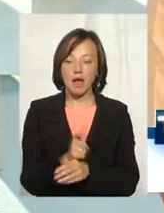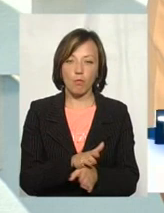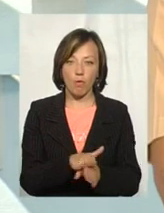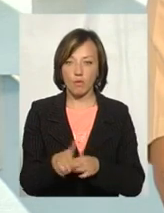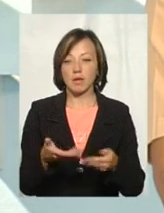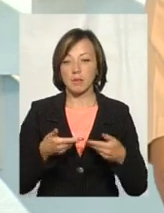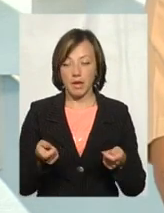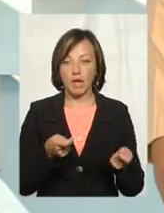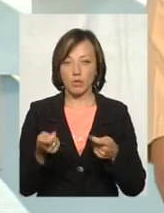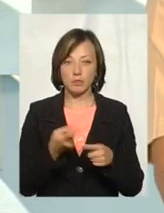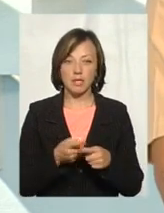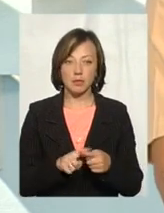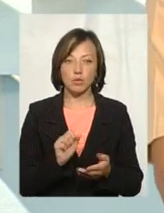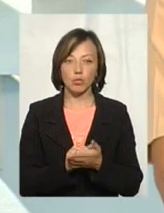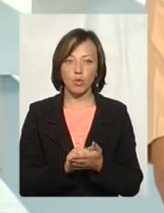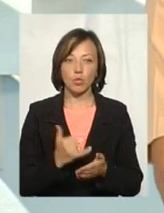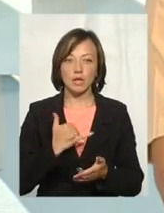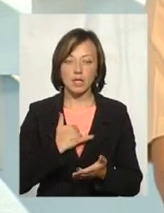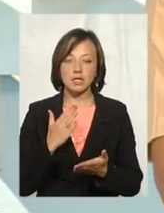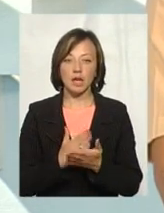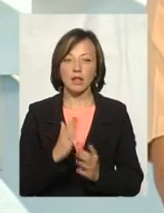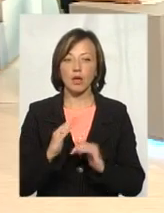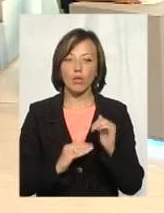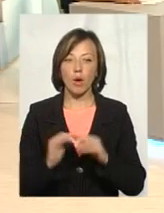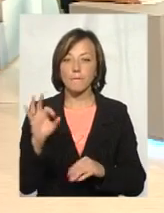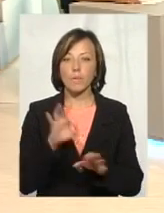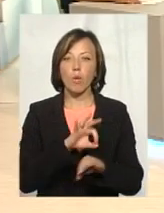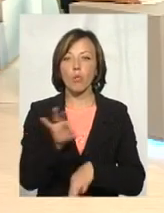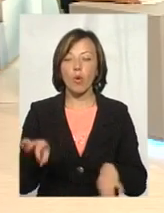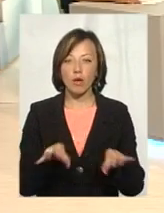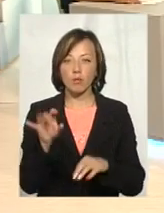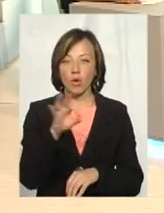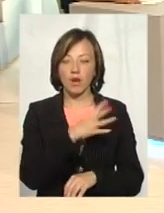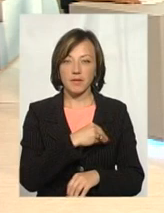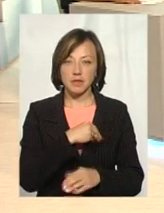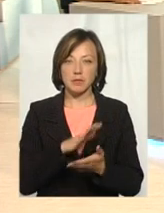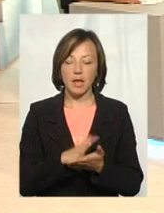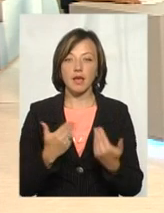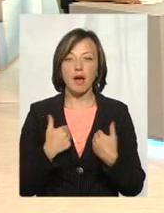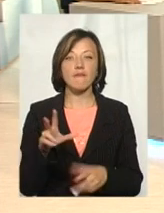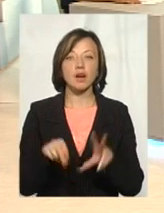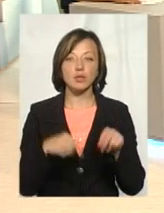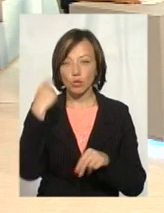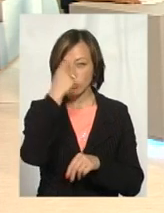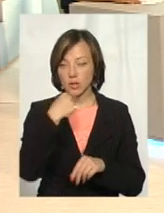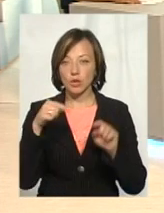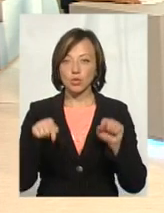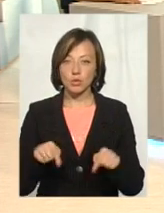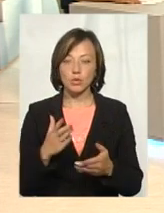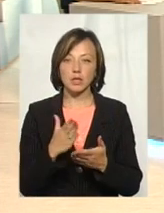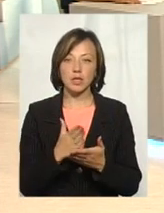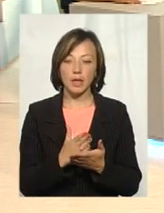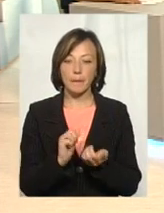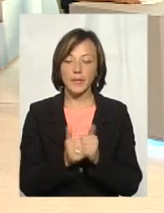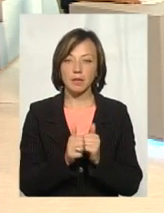керуємося тими документами, які в нас є на руках. Щодо проєкту і щодо львівського сміття. Я вважаю особисто, що тут йде пільмінна